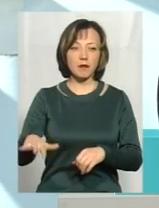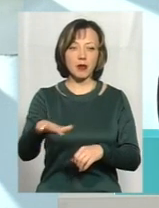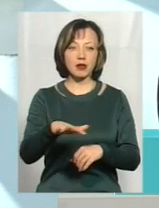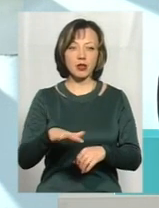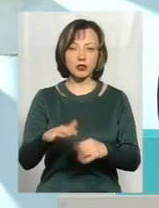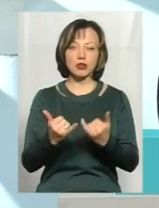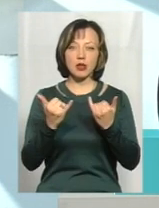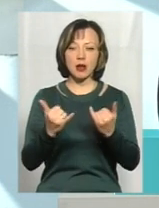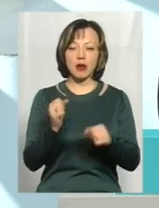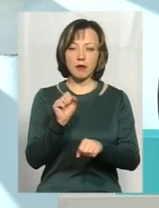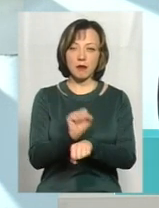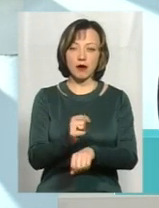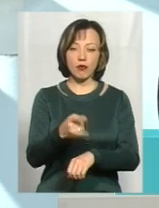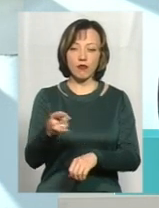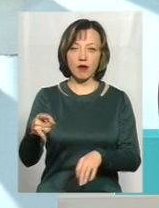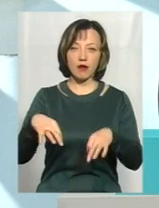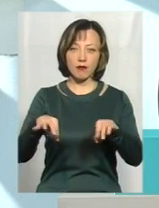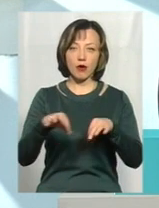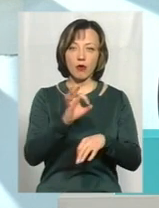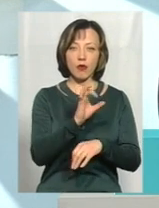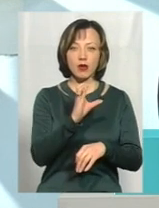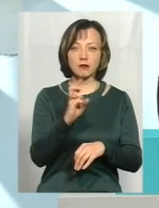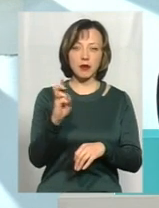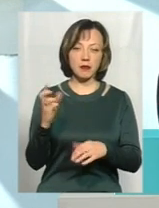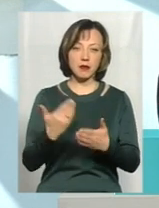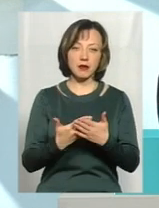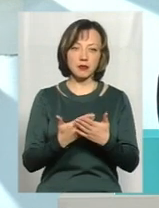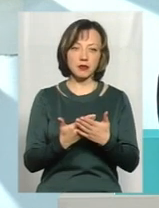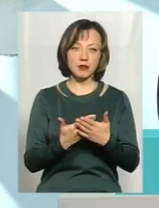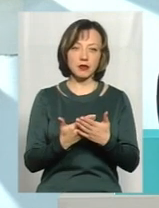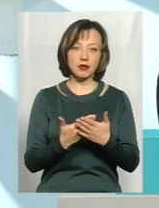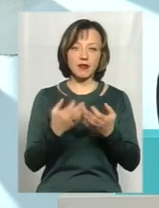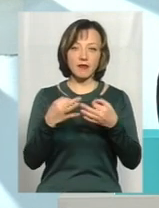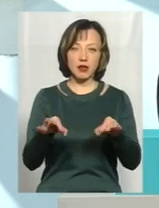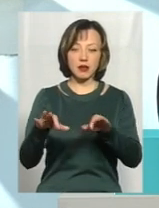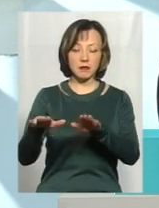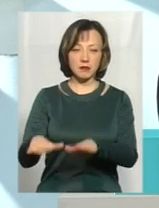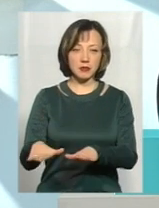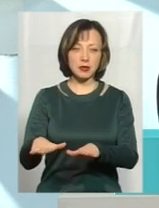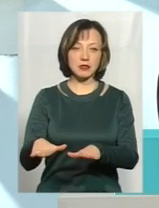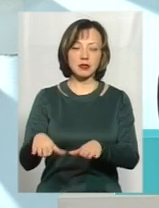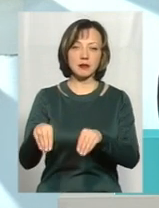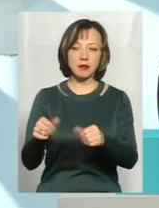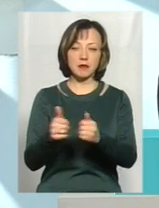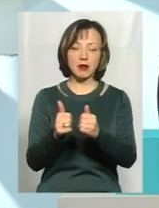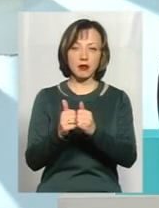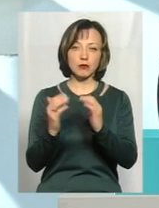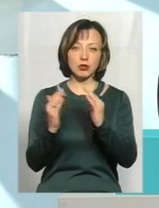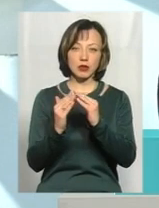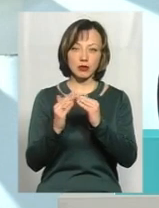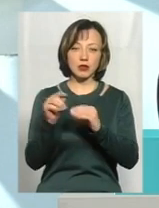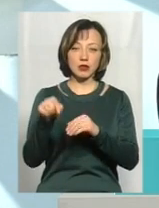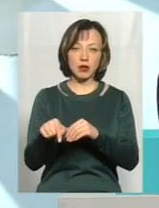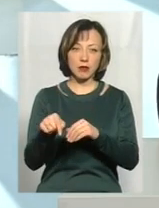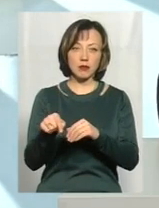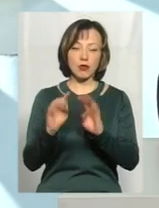паркування автомобілів, це збираються ОСББ, є там якась вільна ділянка земельна біля будинку, наприклад, там